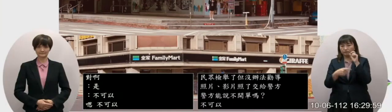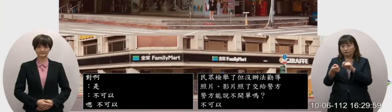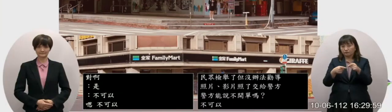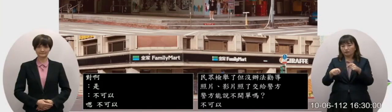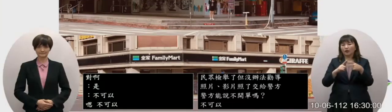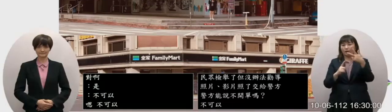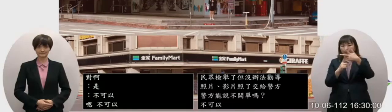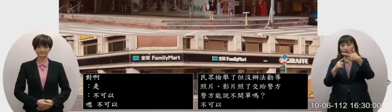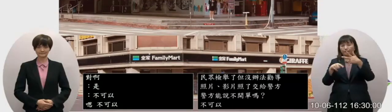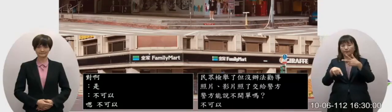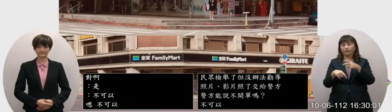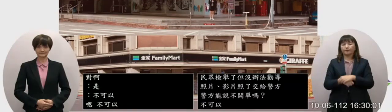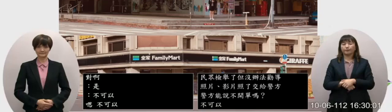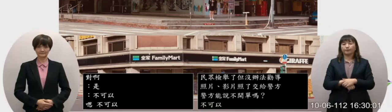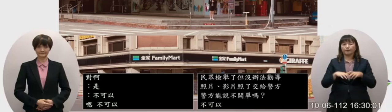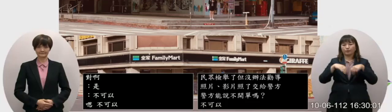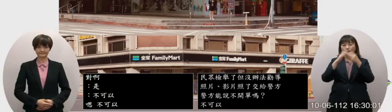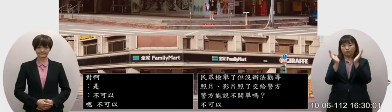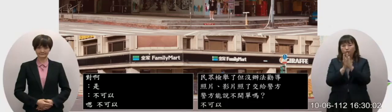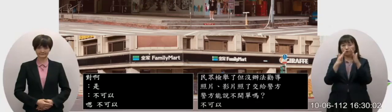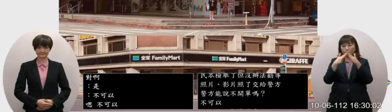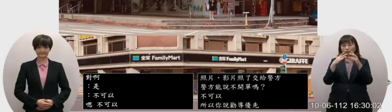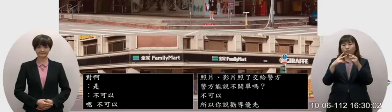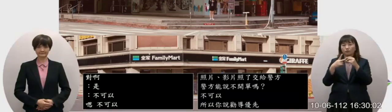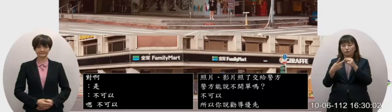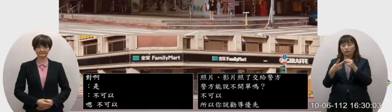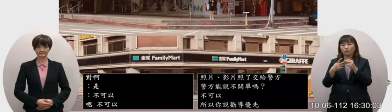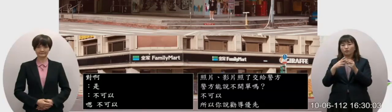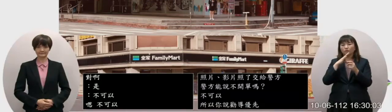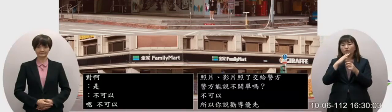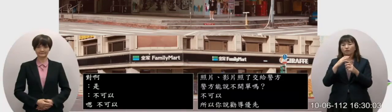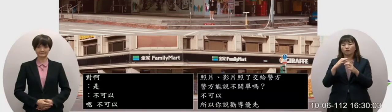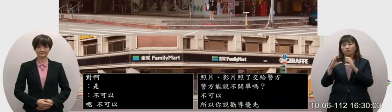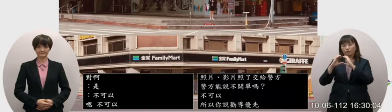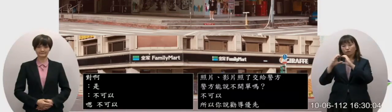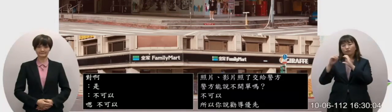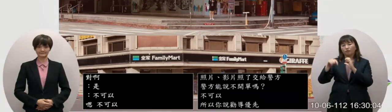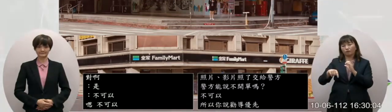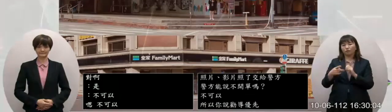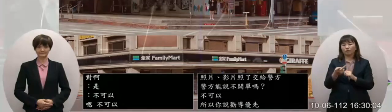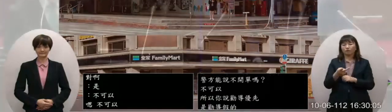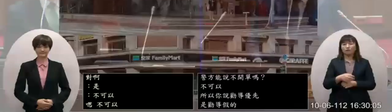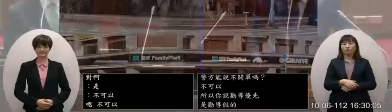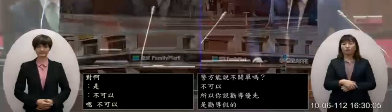的7-11不是啊那個全家跟跟那個萊爾夫